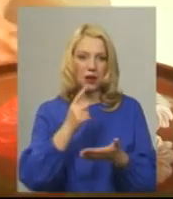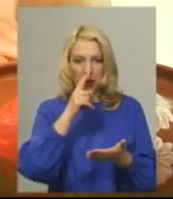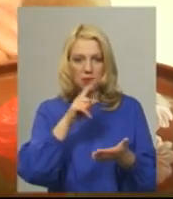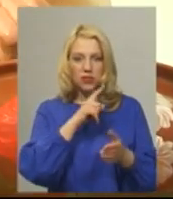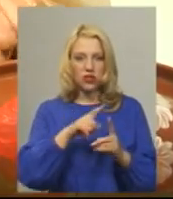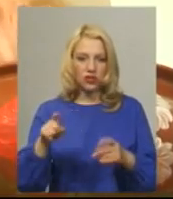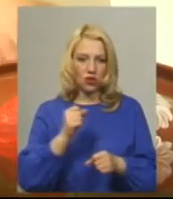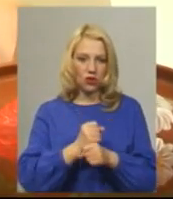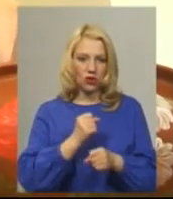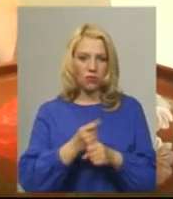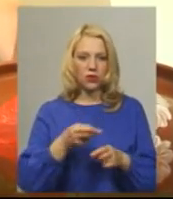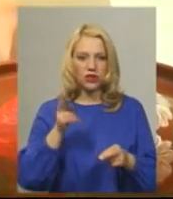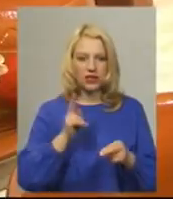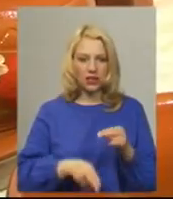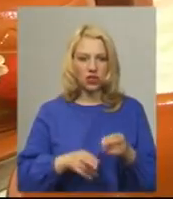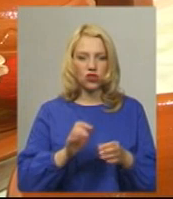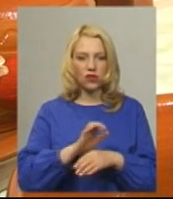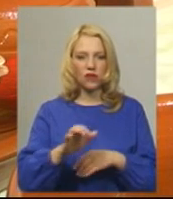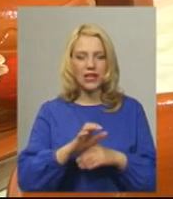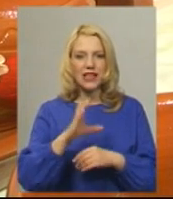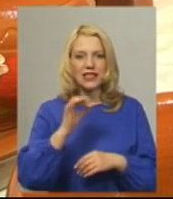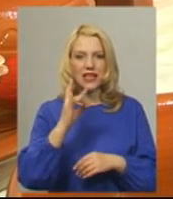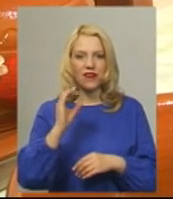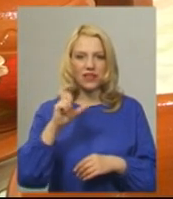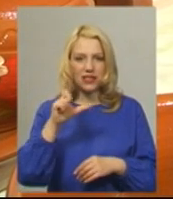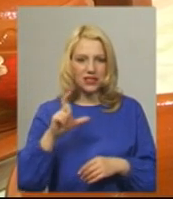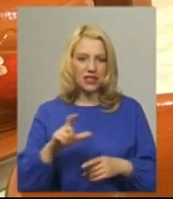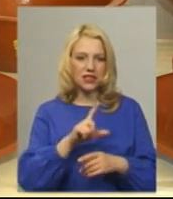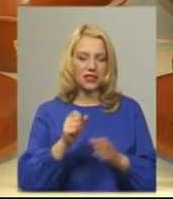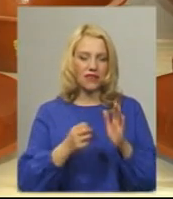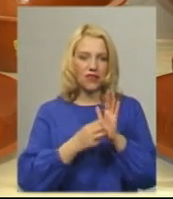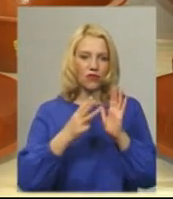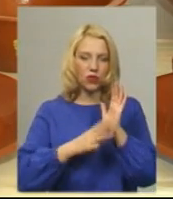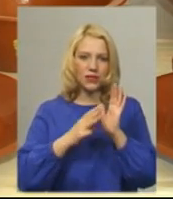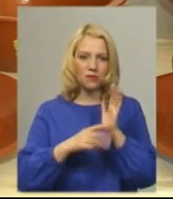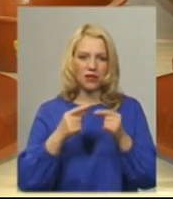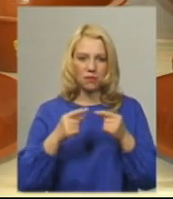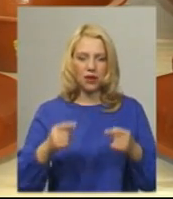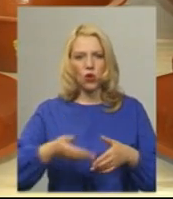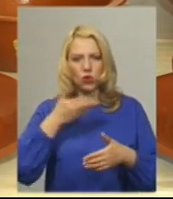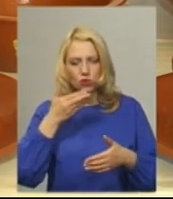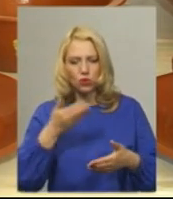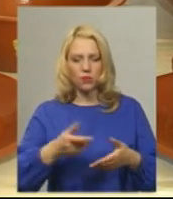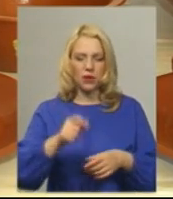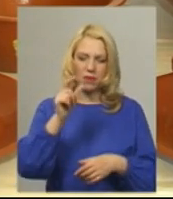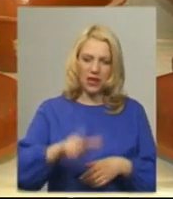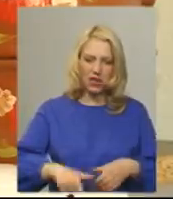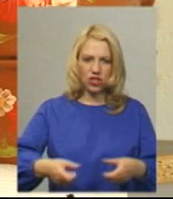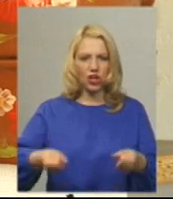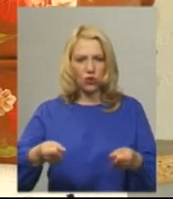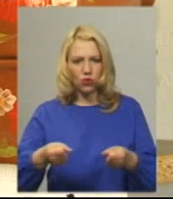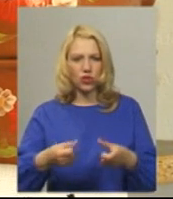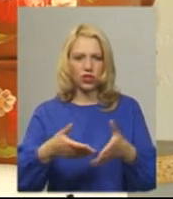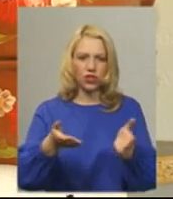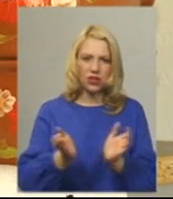Гончар закінчує виготовляти глиняний сервіз на 18 персон з 80 предметів, куди входять супниця, пляшки, горшики, таці, миски і тарілки,